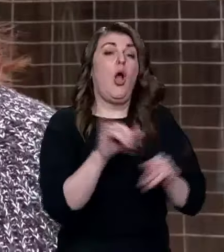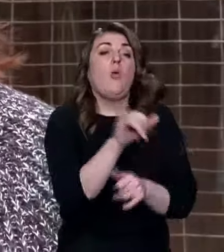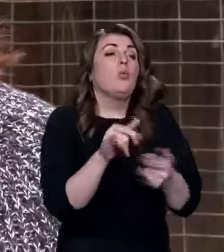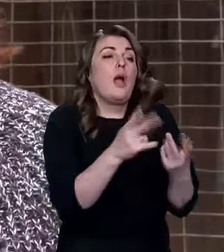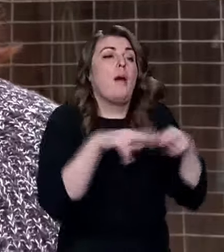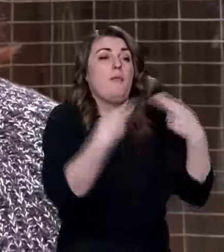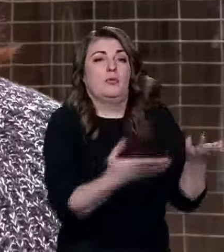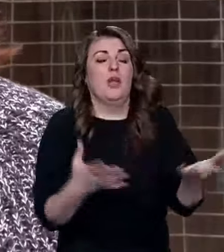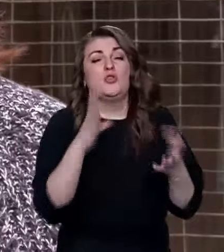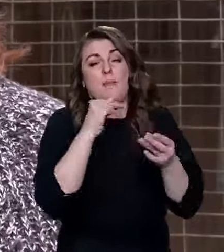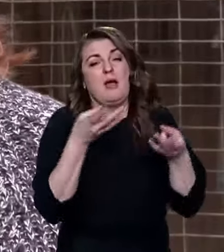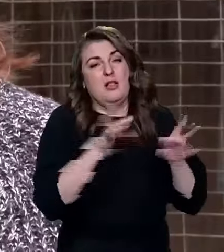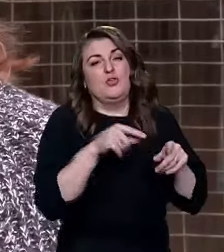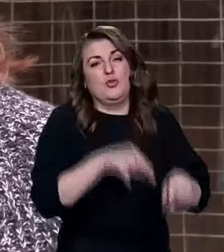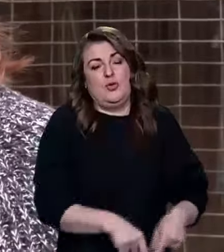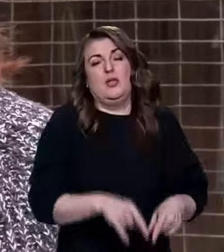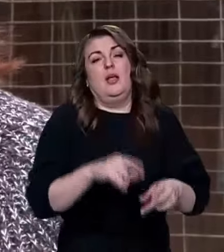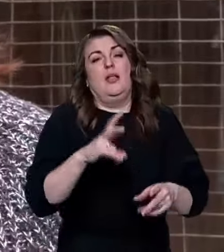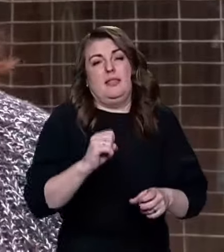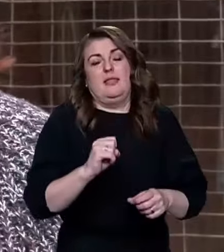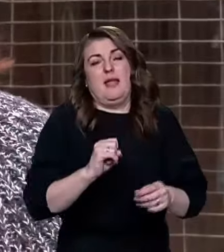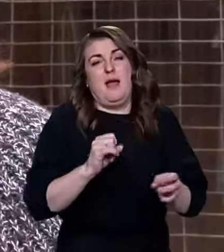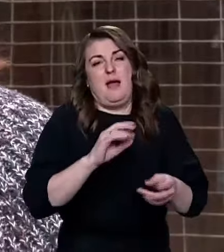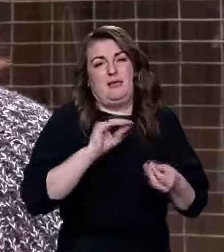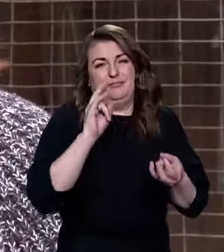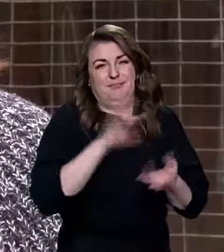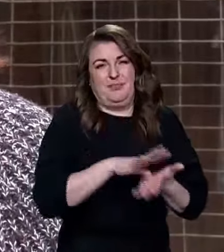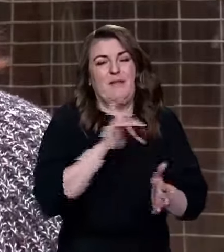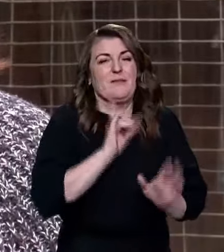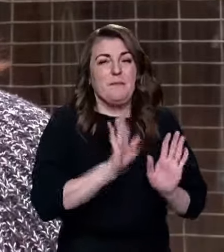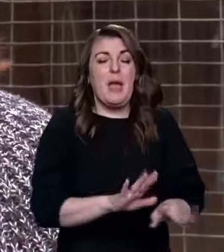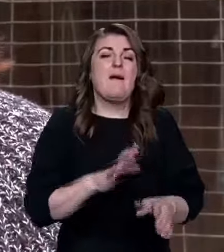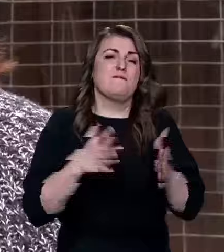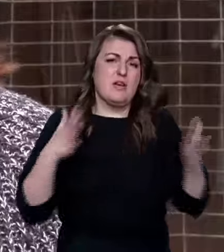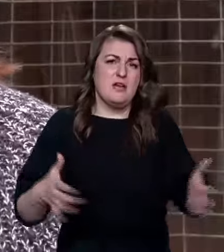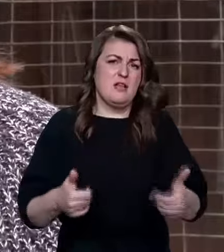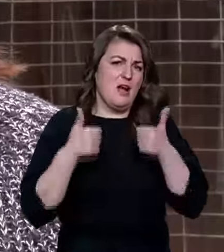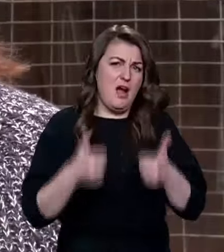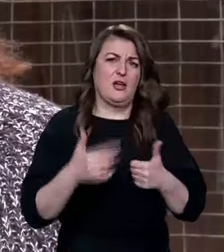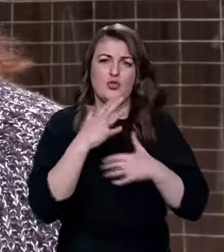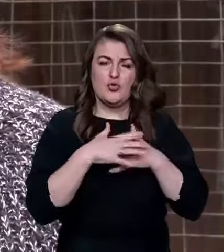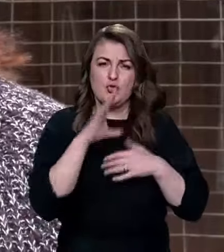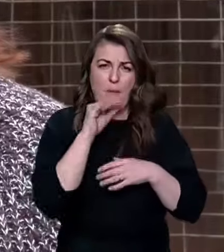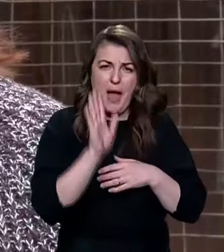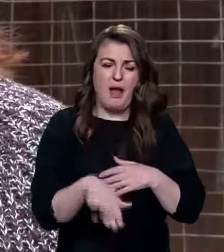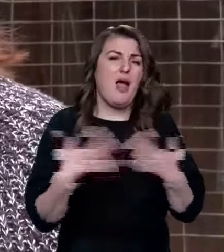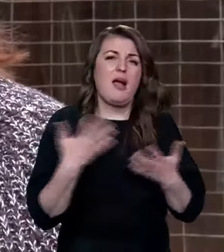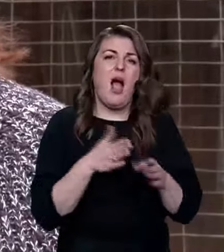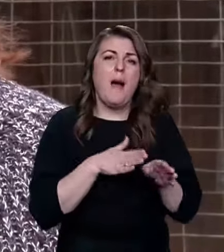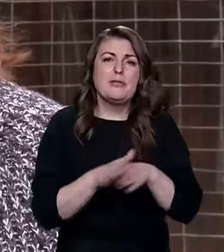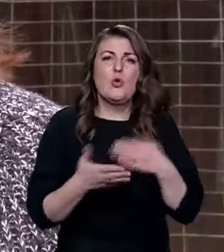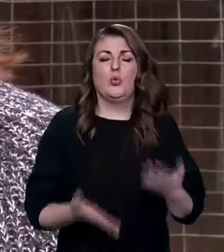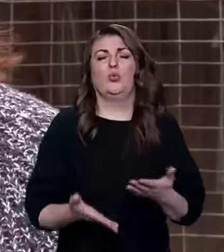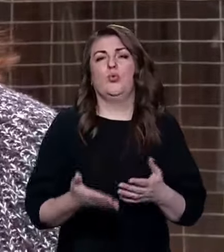собаку повернеш? Собаку лишили на підприємстві на прилаштування, тому що велика гарна собака, яка абсолютно